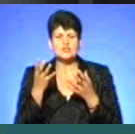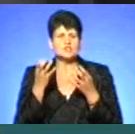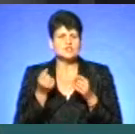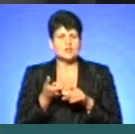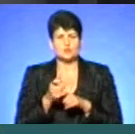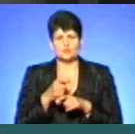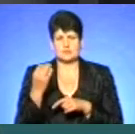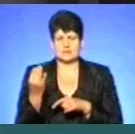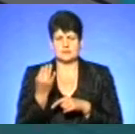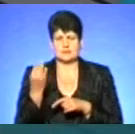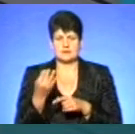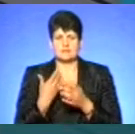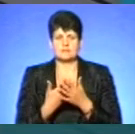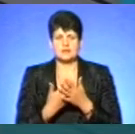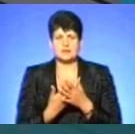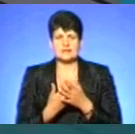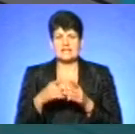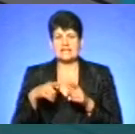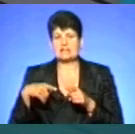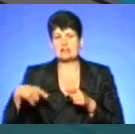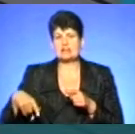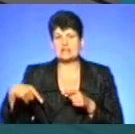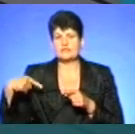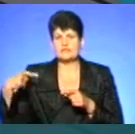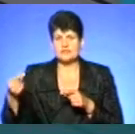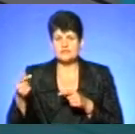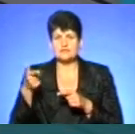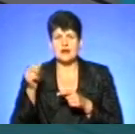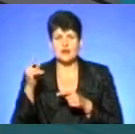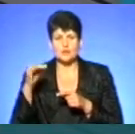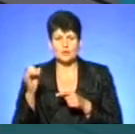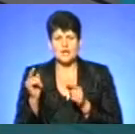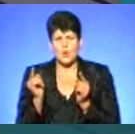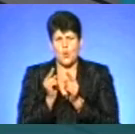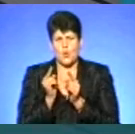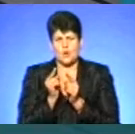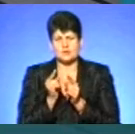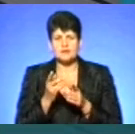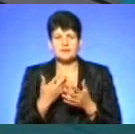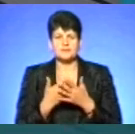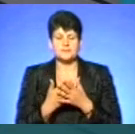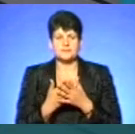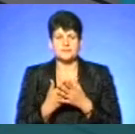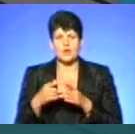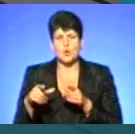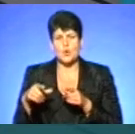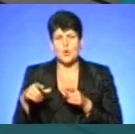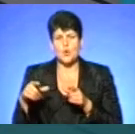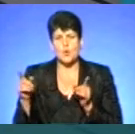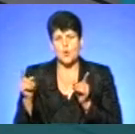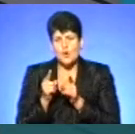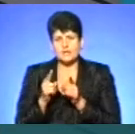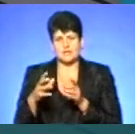і товстіший. Візуально гадюка, звичайно, дуже подібна на вужа водяного.